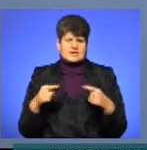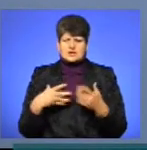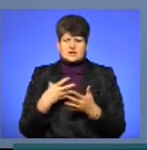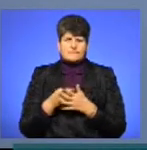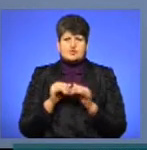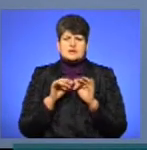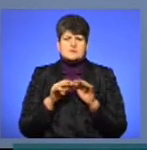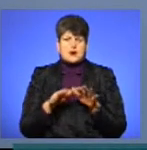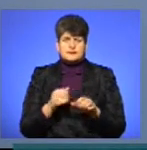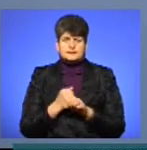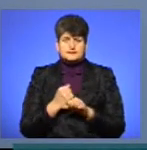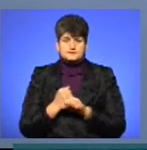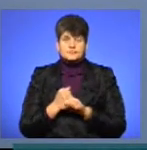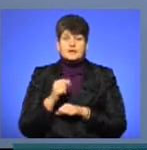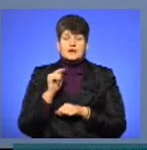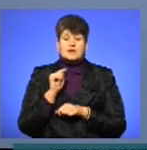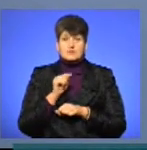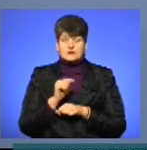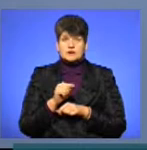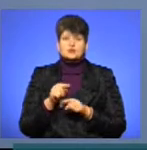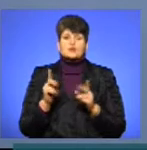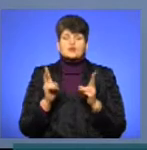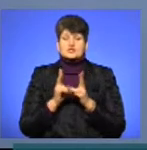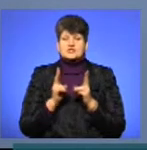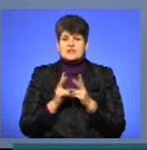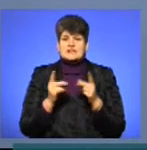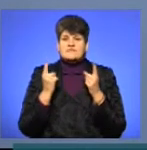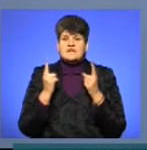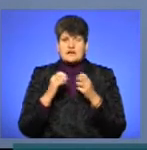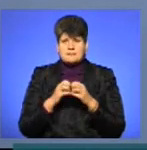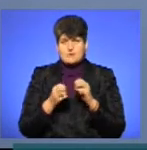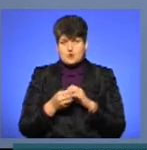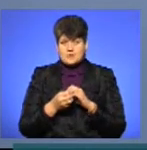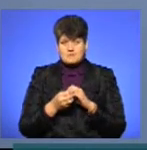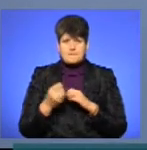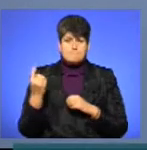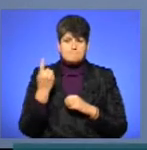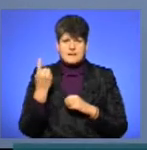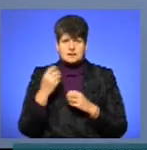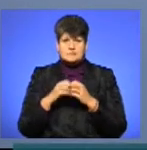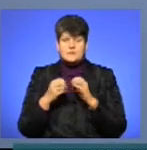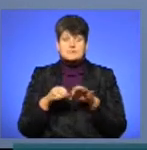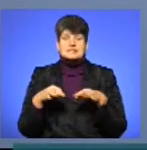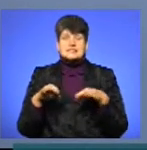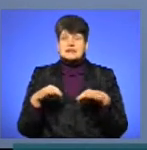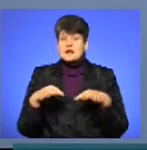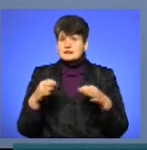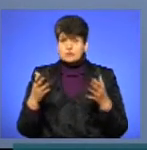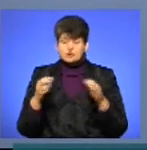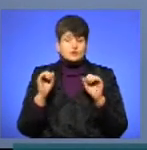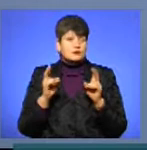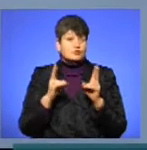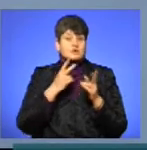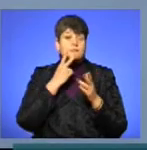справи залагодити. І вона тут зустрічається з великими проблемами. Перша проблема – це транспорт. Не знаю, може хтось